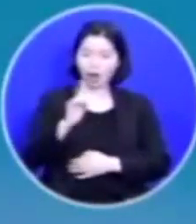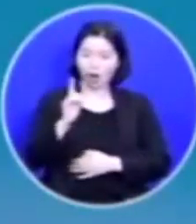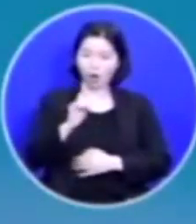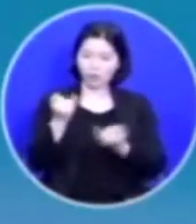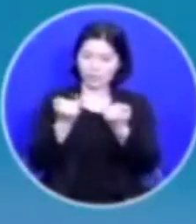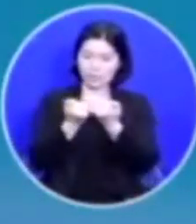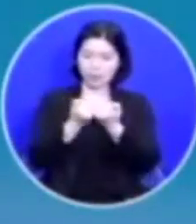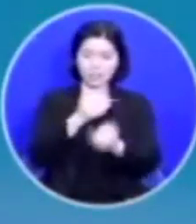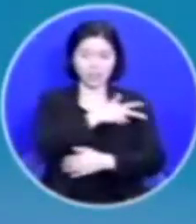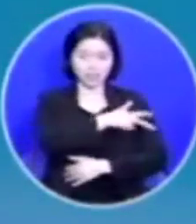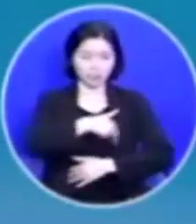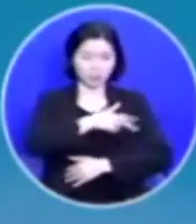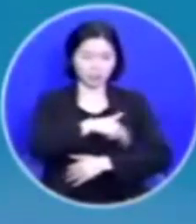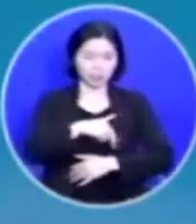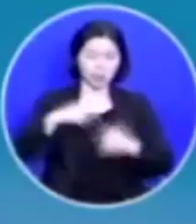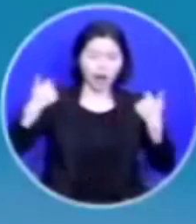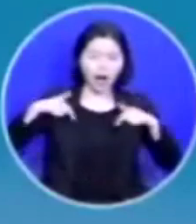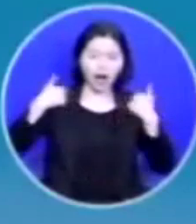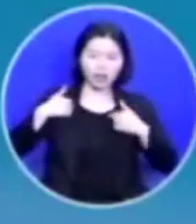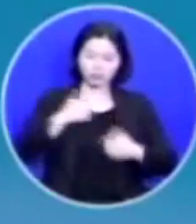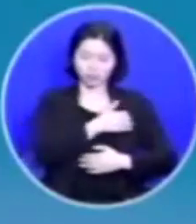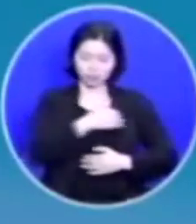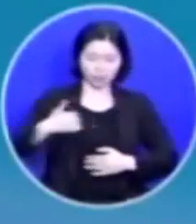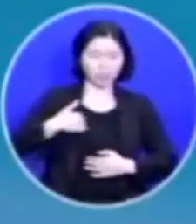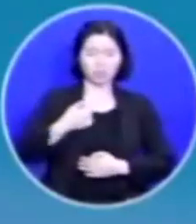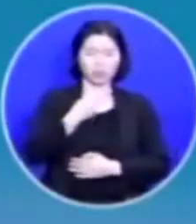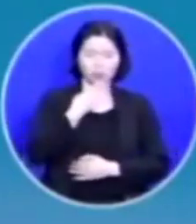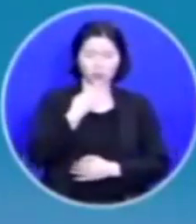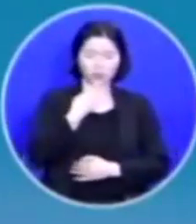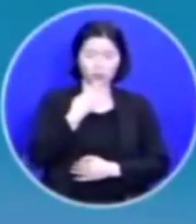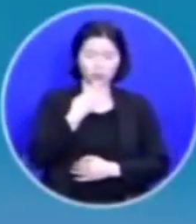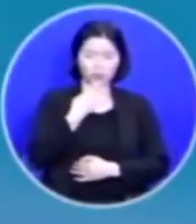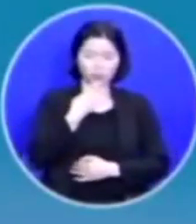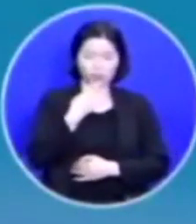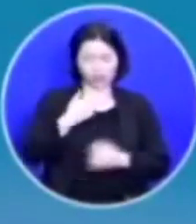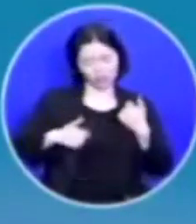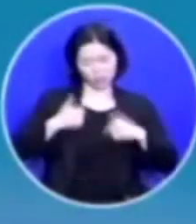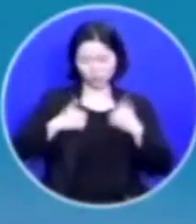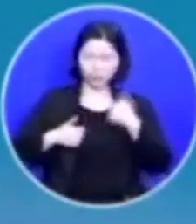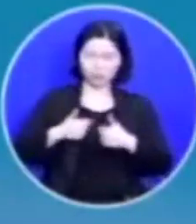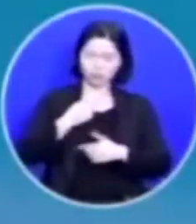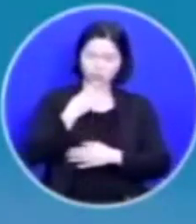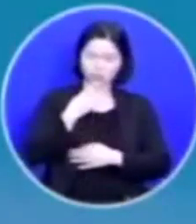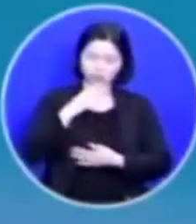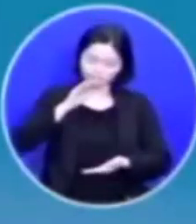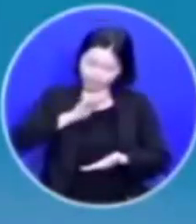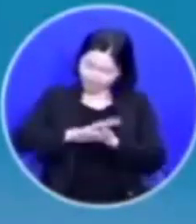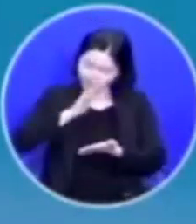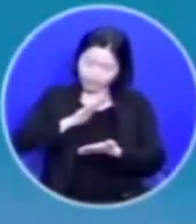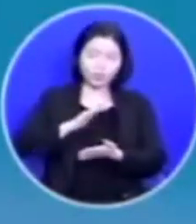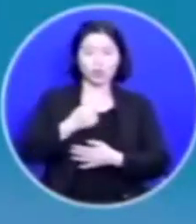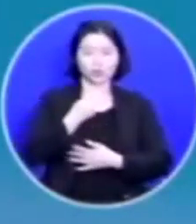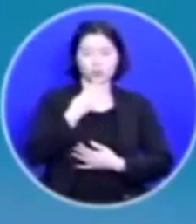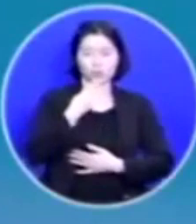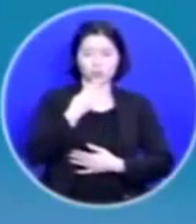집사님이 늘 자신감이 없고 그리고 기쁨도 없고 열정도 없고